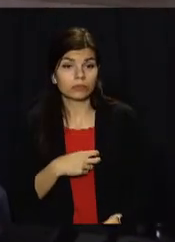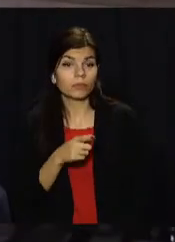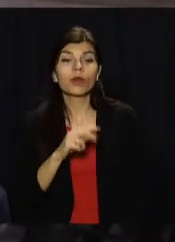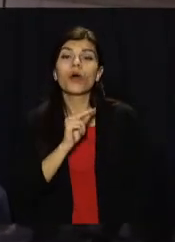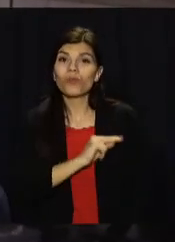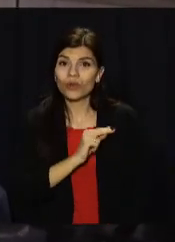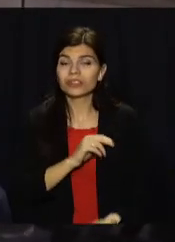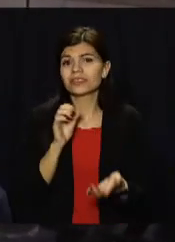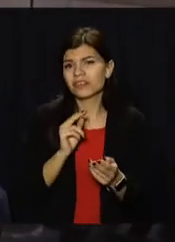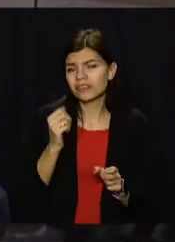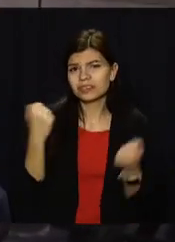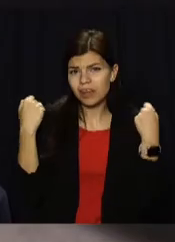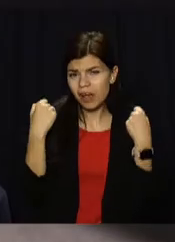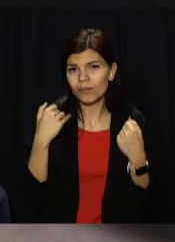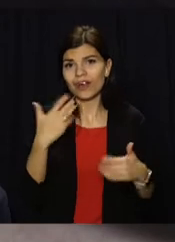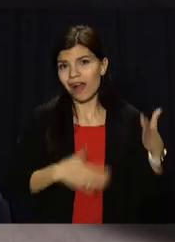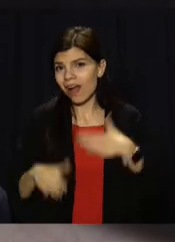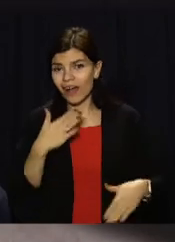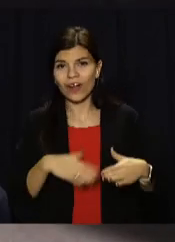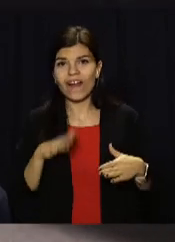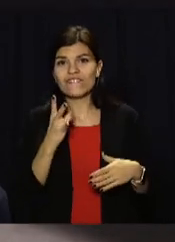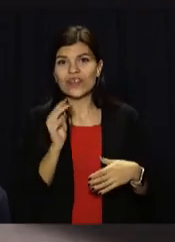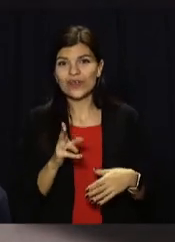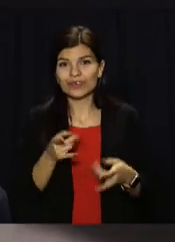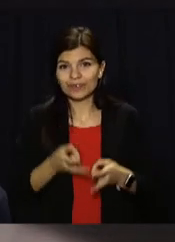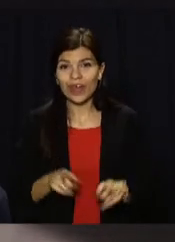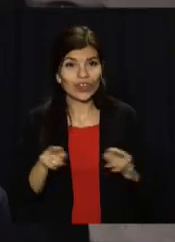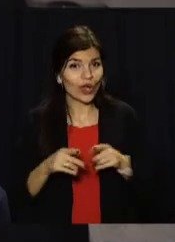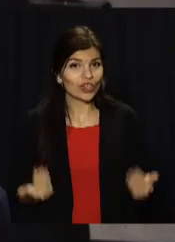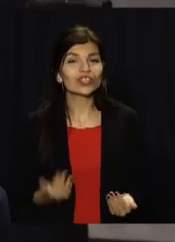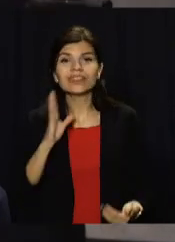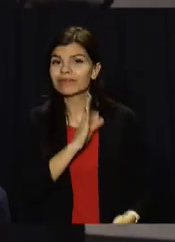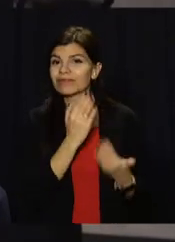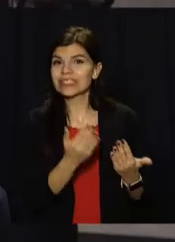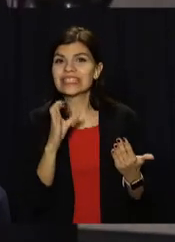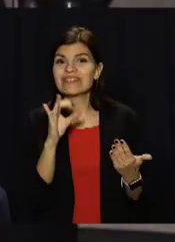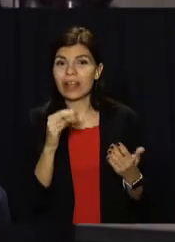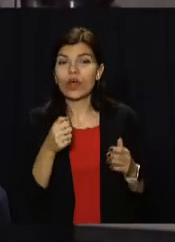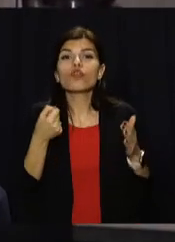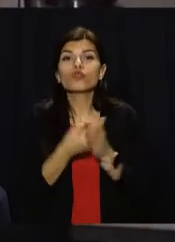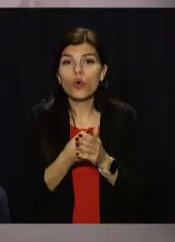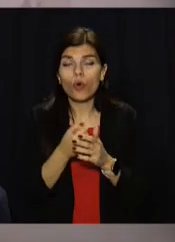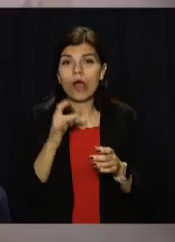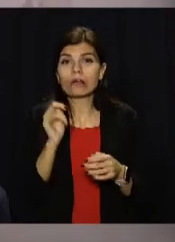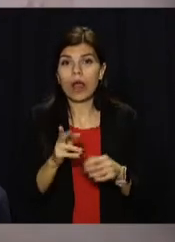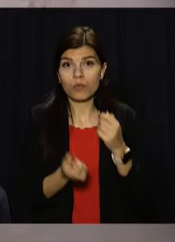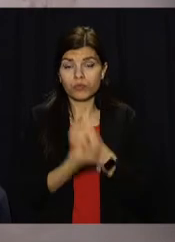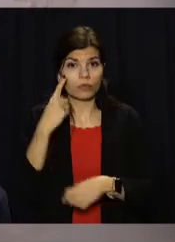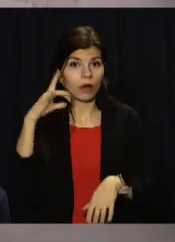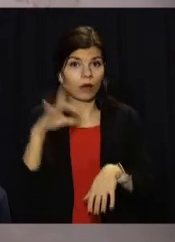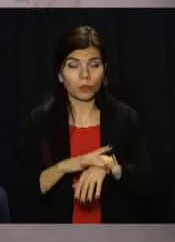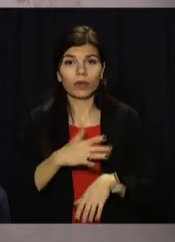Працювала, займалася спортом та раділа появі онука. Таким було життя Світлани. До раку молочної залози, який